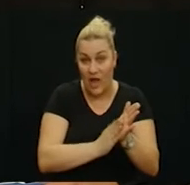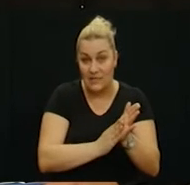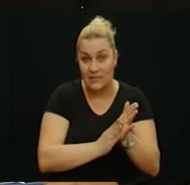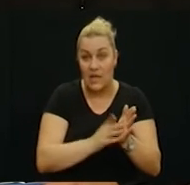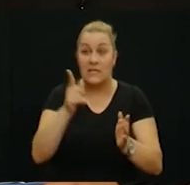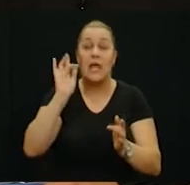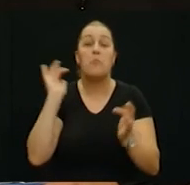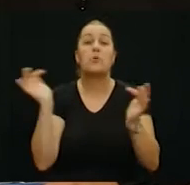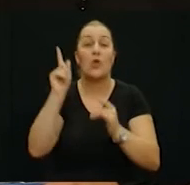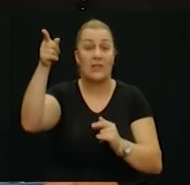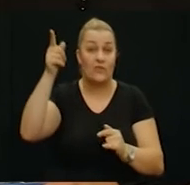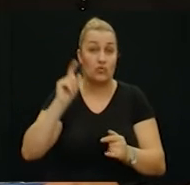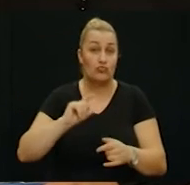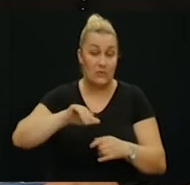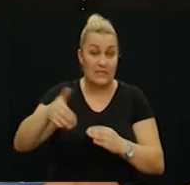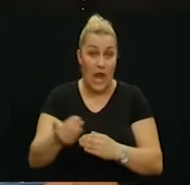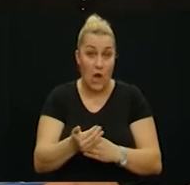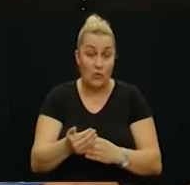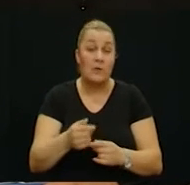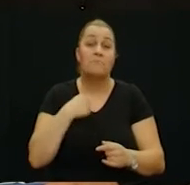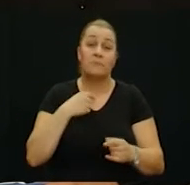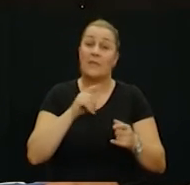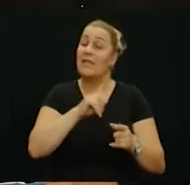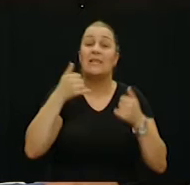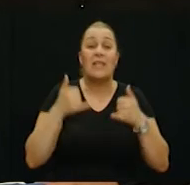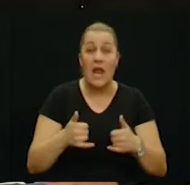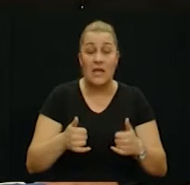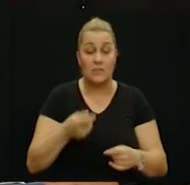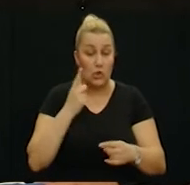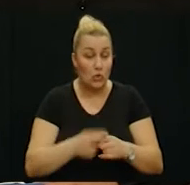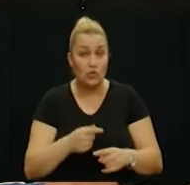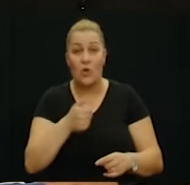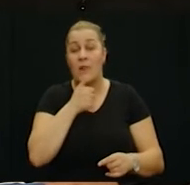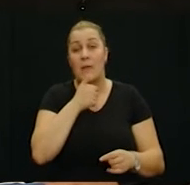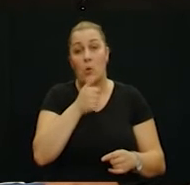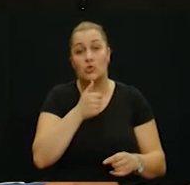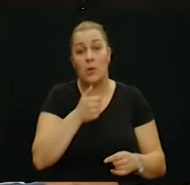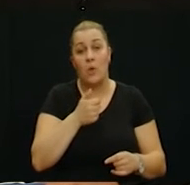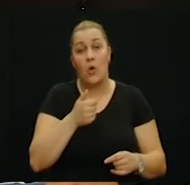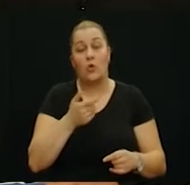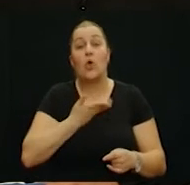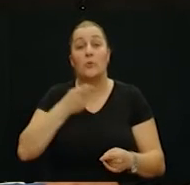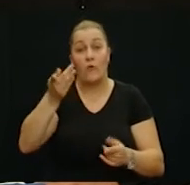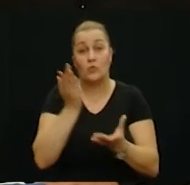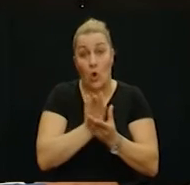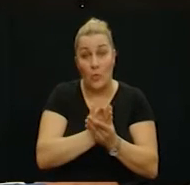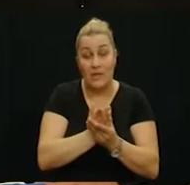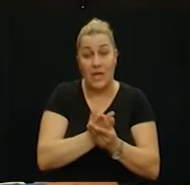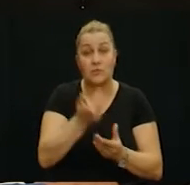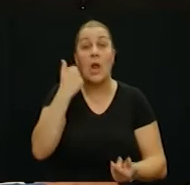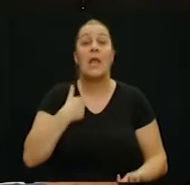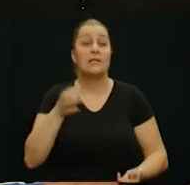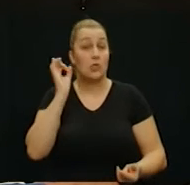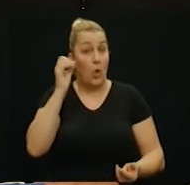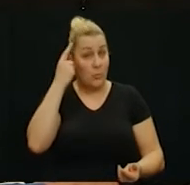osudili protivničku stranu. Mi sigurno i dan danas ne možemo doći do tih dokumentacija. Međutim,